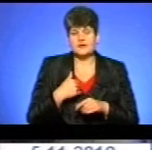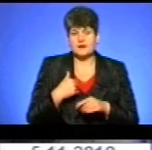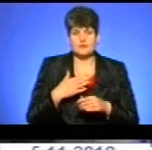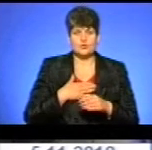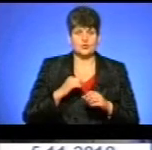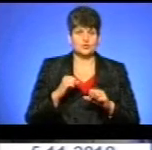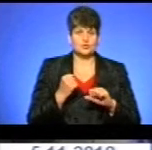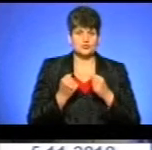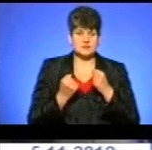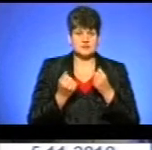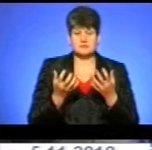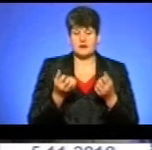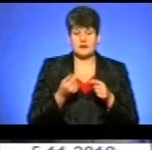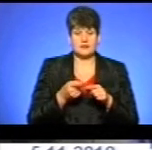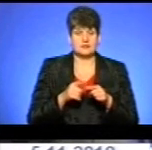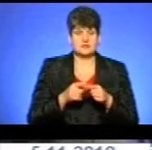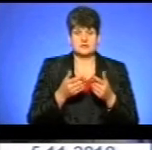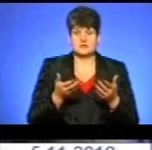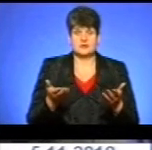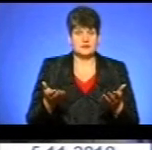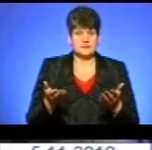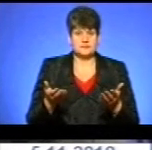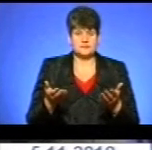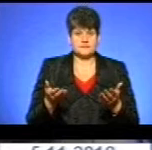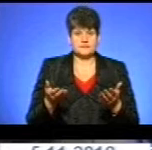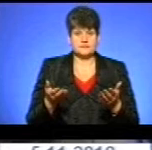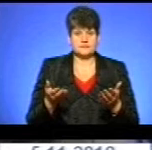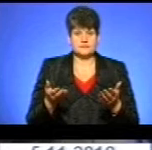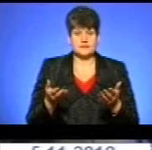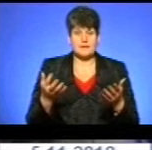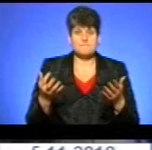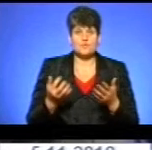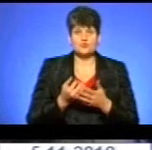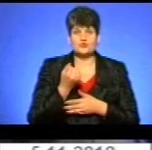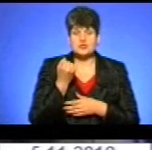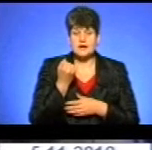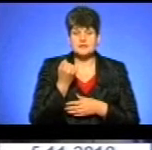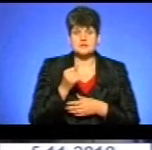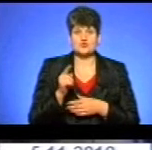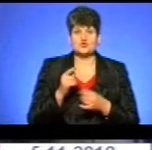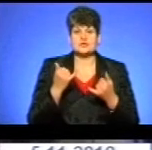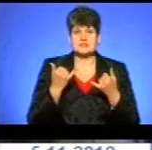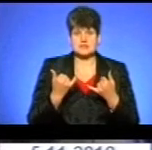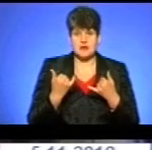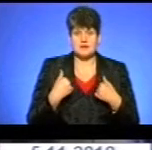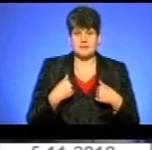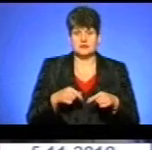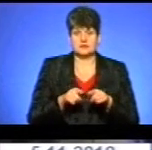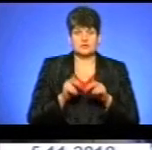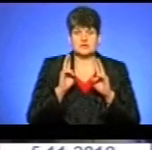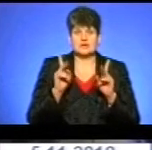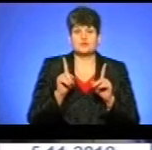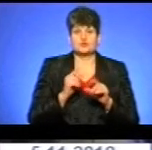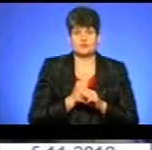товариші перевізники сприймали це, тому що, виходить, що зараз ми теж не знаємо, що